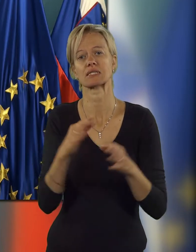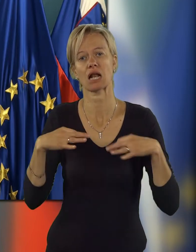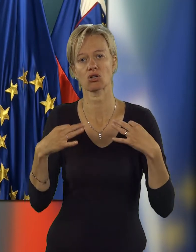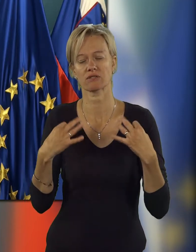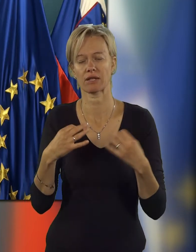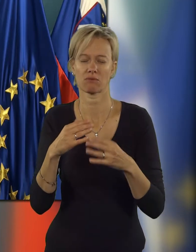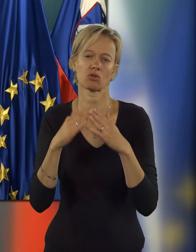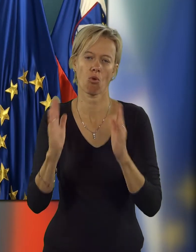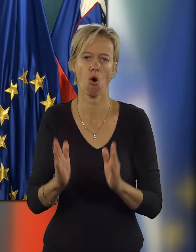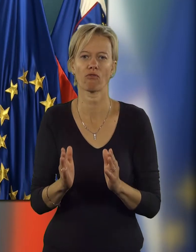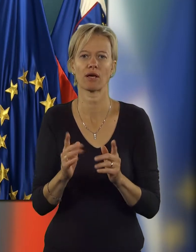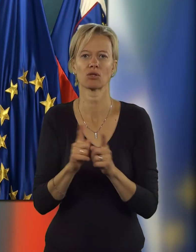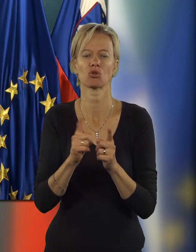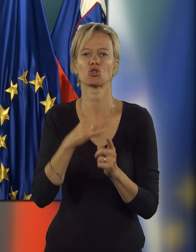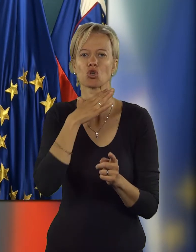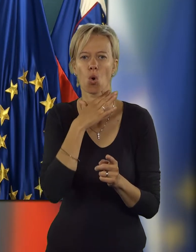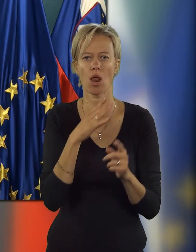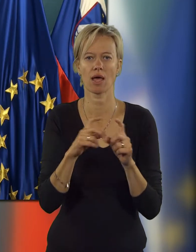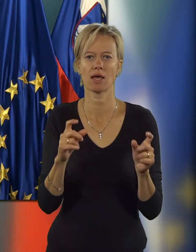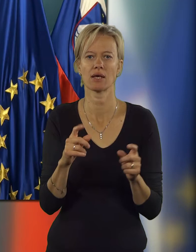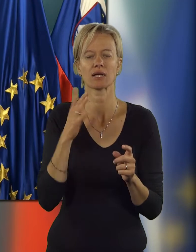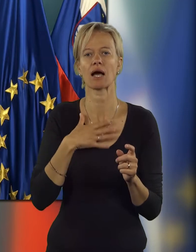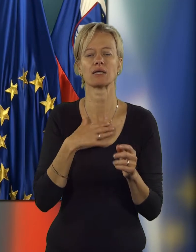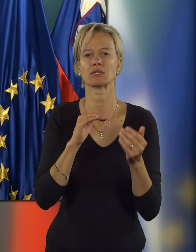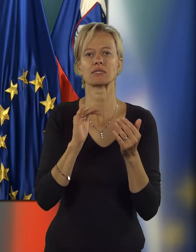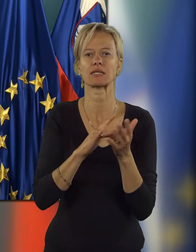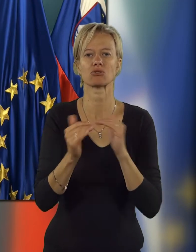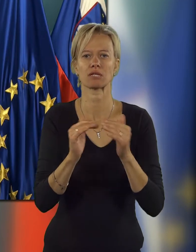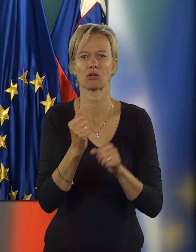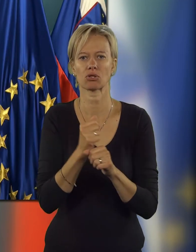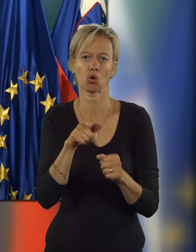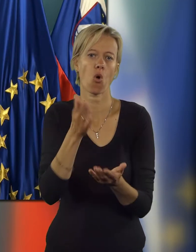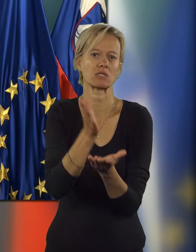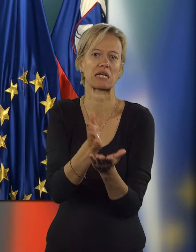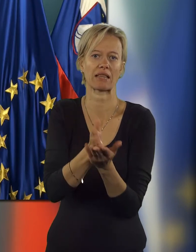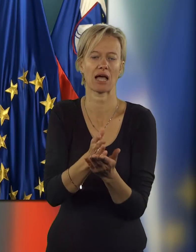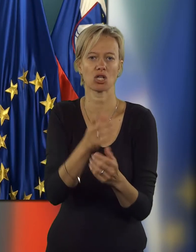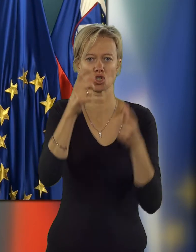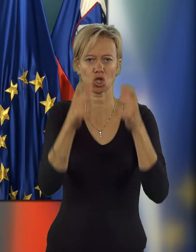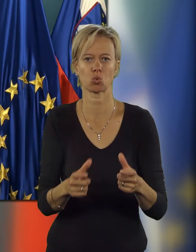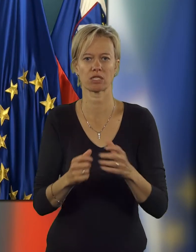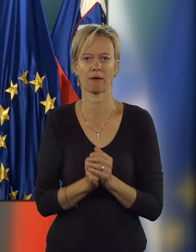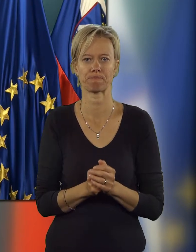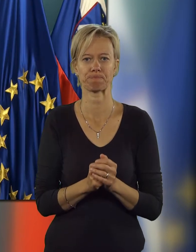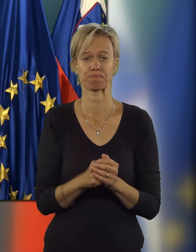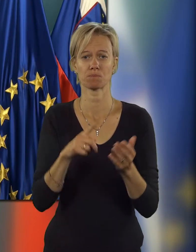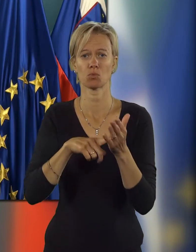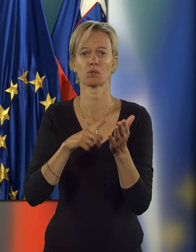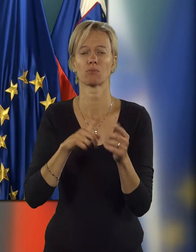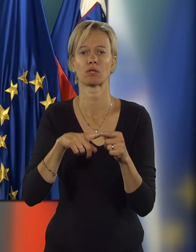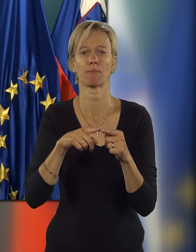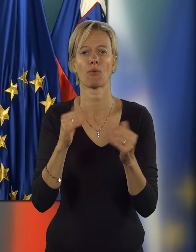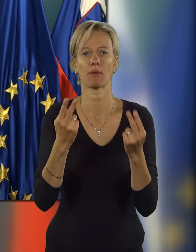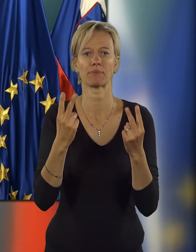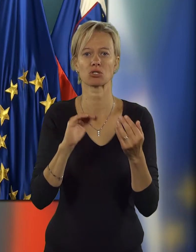zdravstvene domove in pa šole, ker v osnovi je Centar za socialno delo, to sredna institucija. Potem je